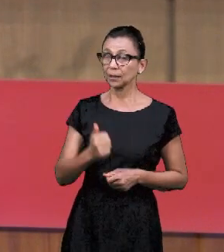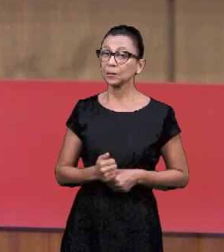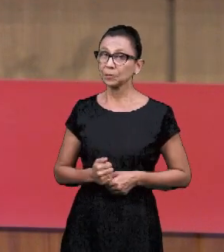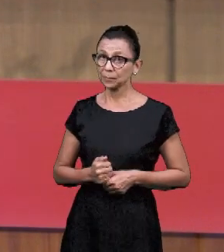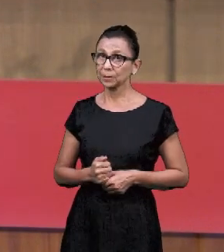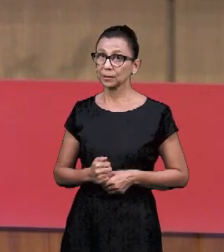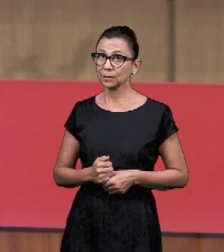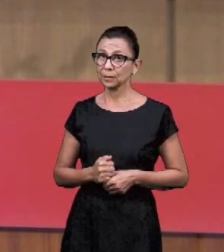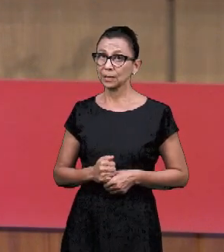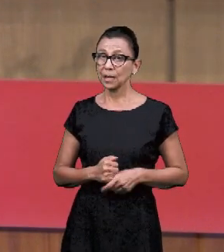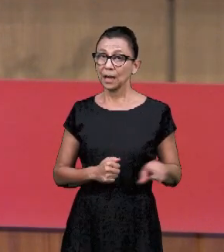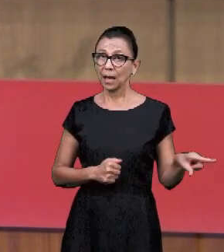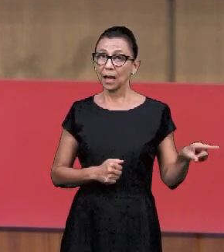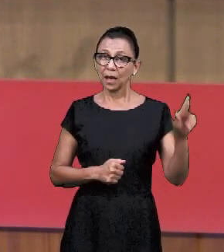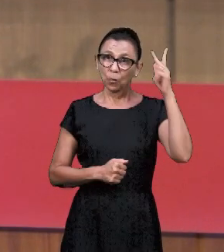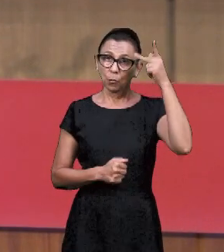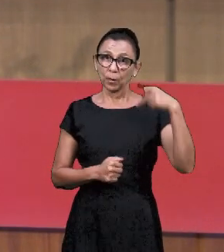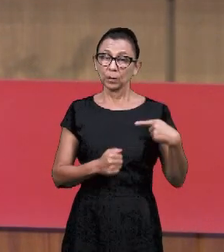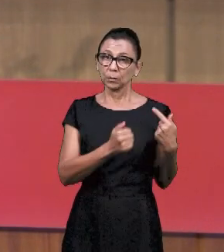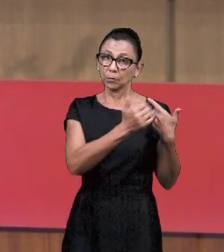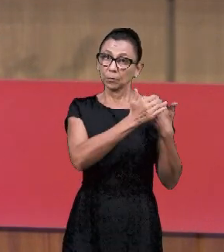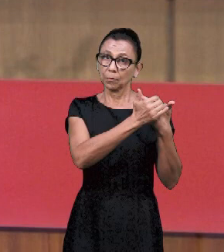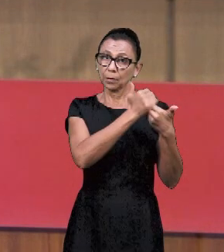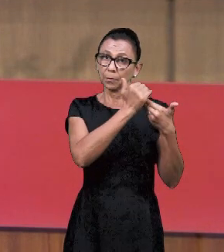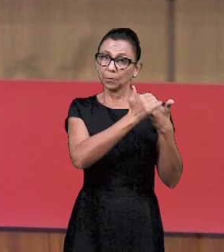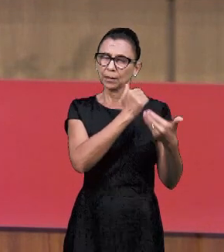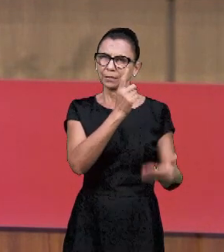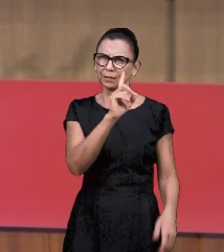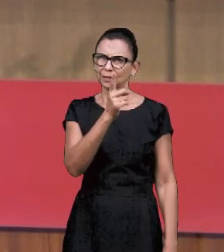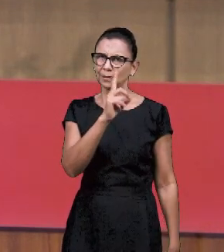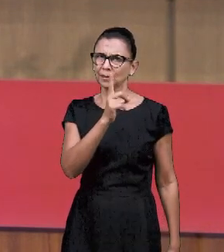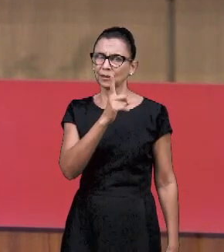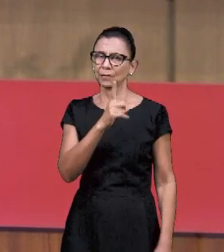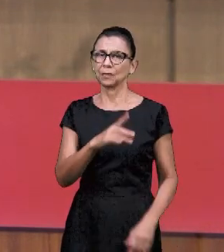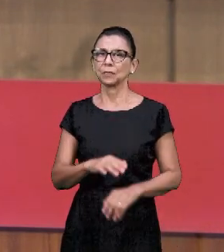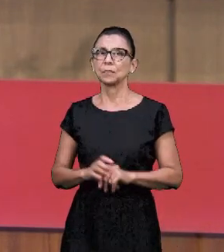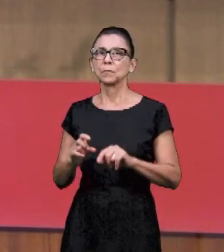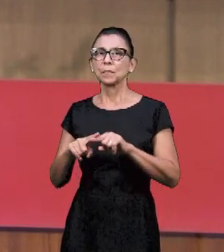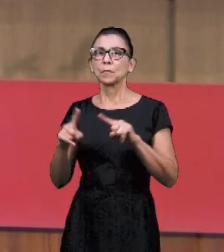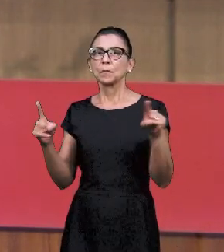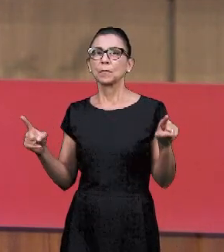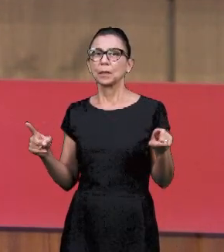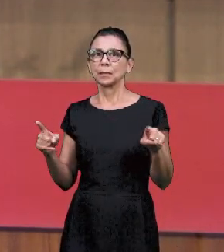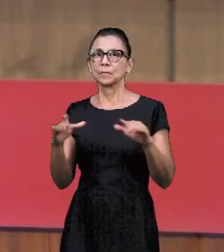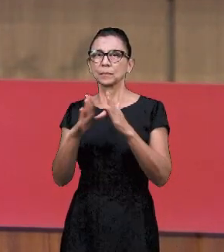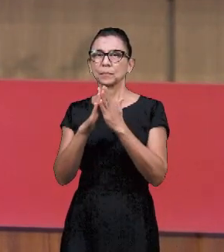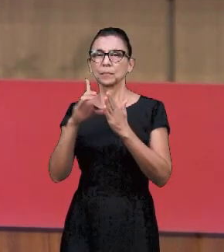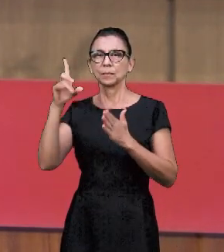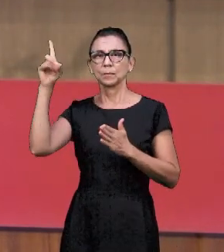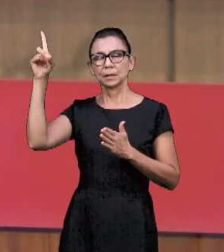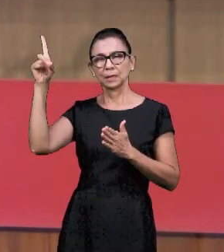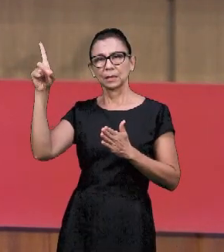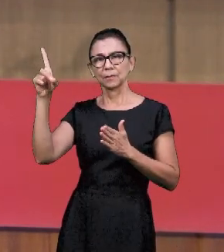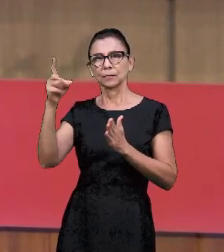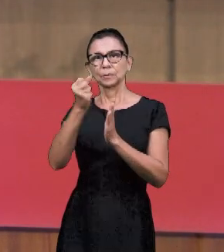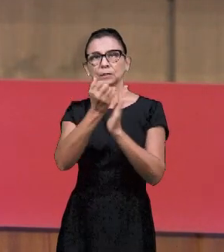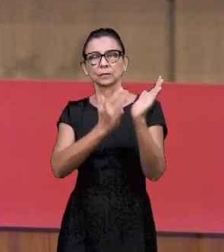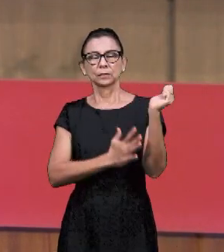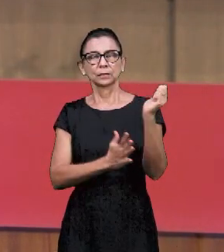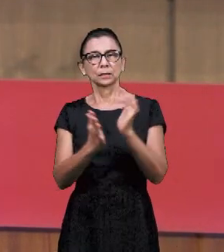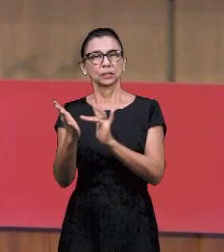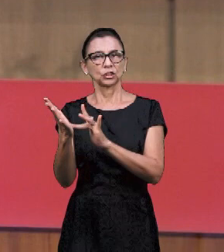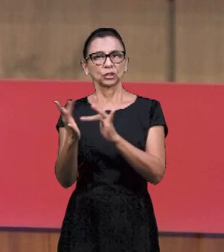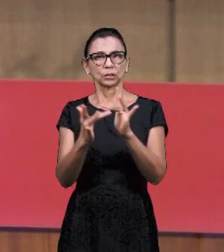молодежь, победили. Знаете, как вы победили? Не слушая советов извне, победили словом и